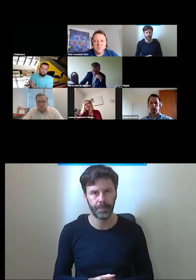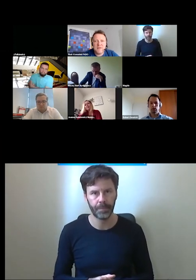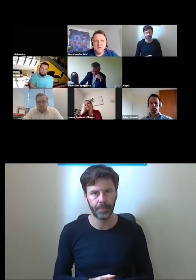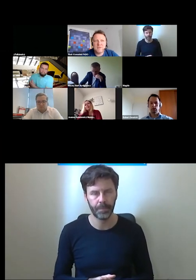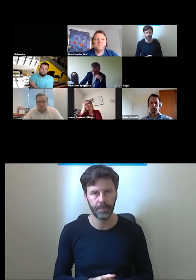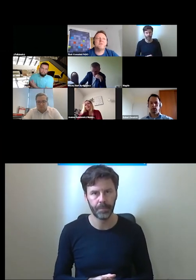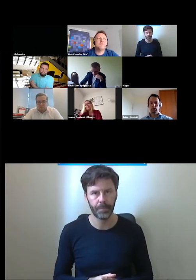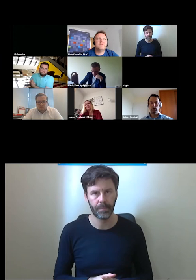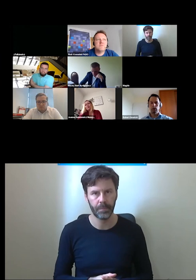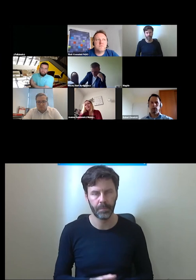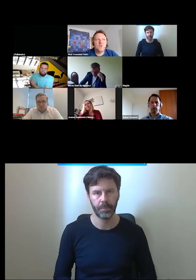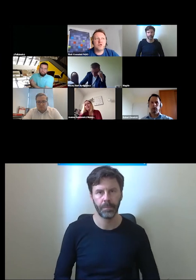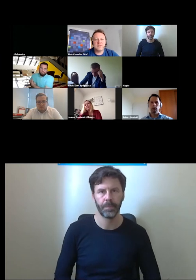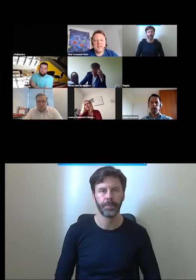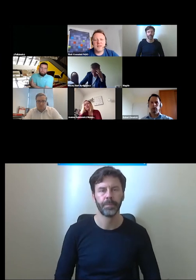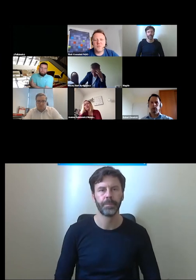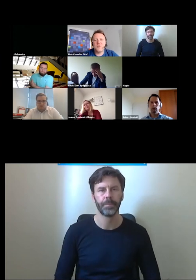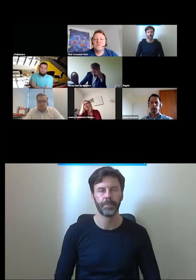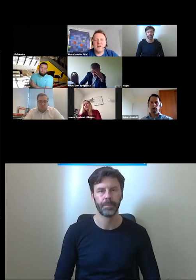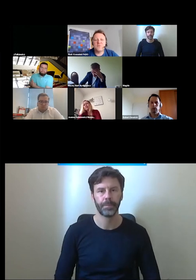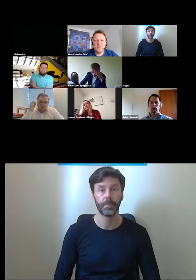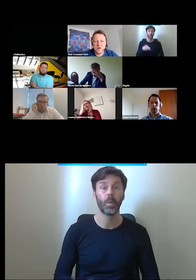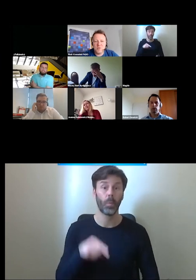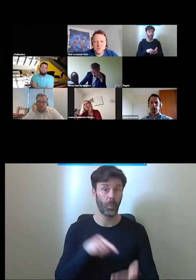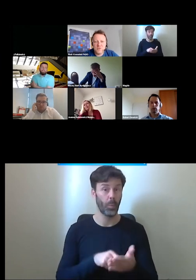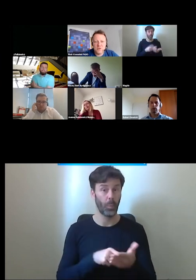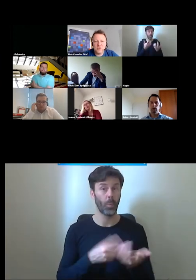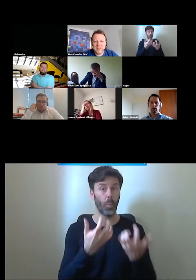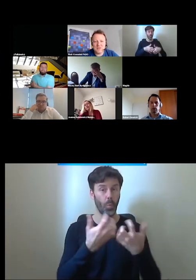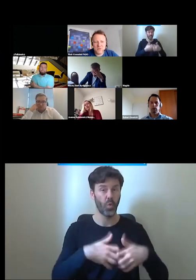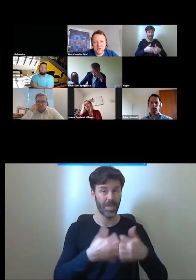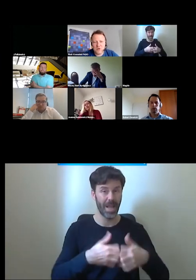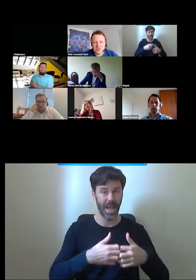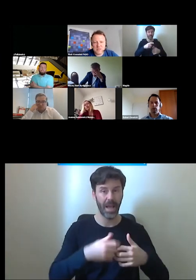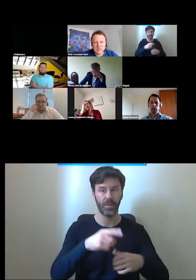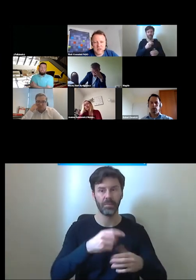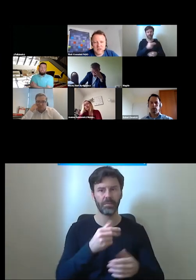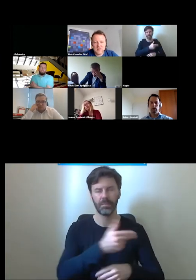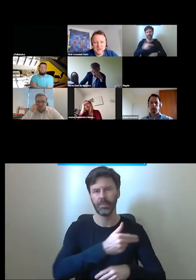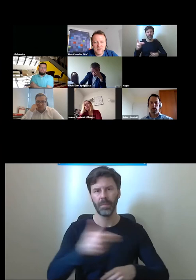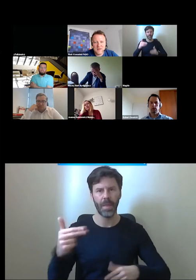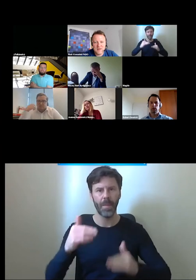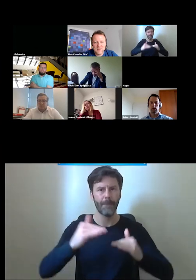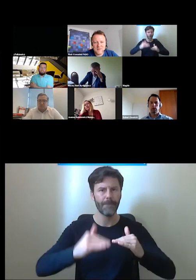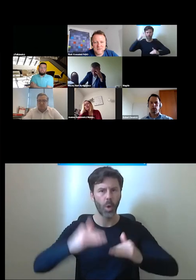niepełnosprawności te urządzenia do pokonywania poziomów to nie są tylko urządzenia